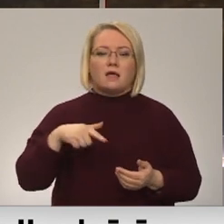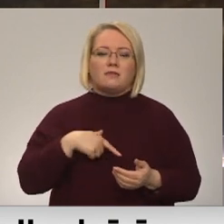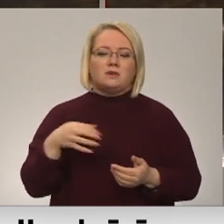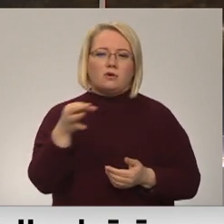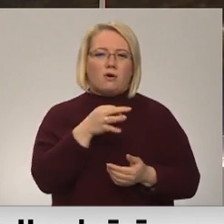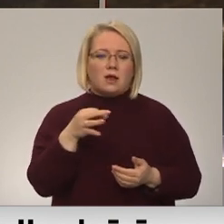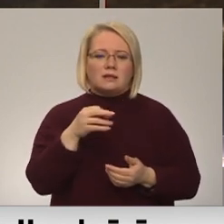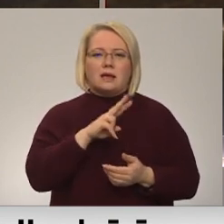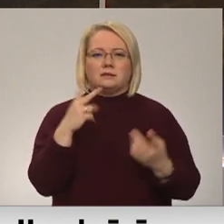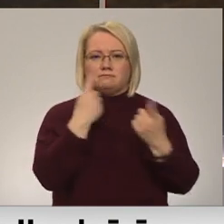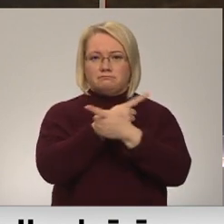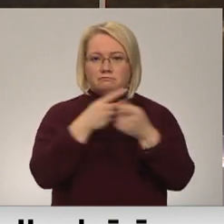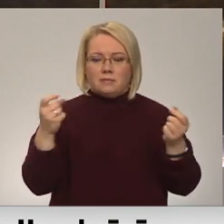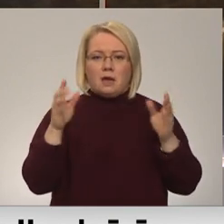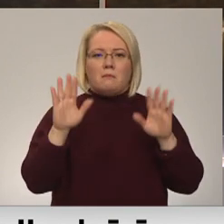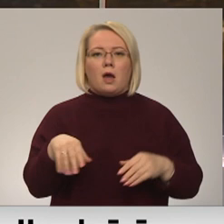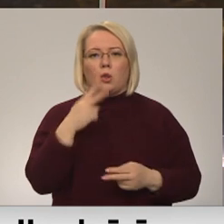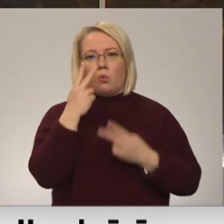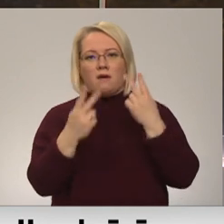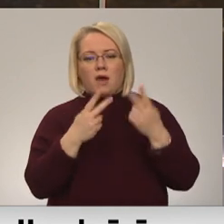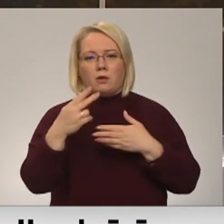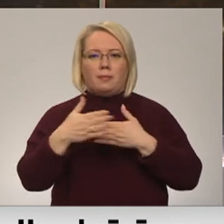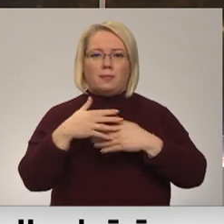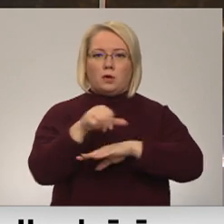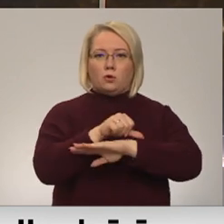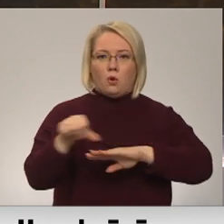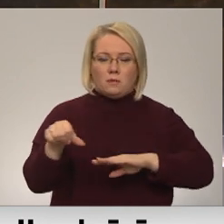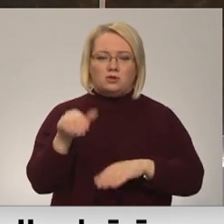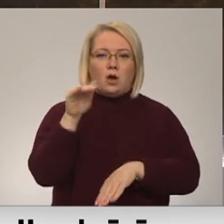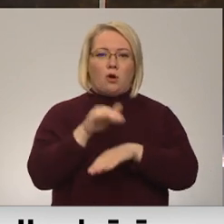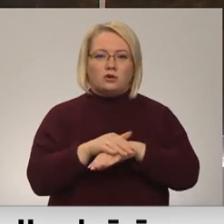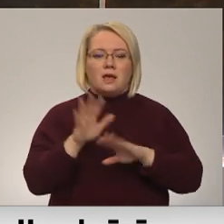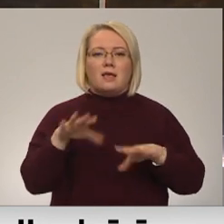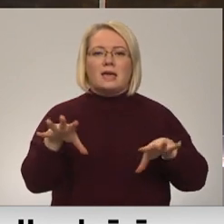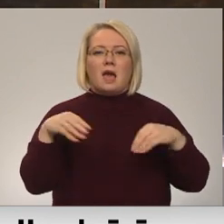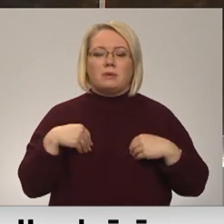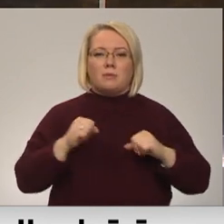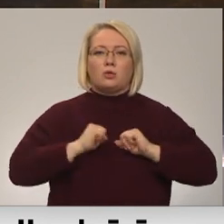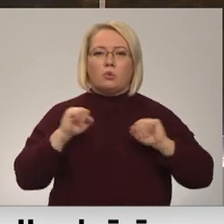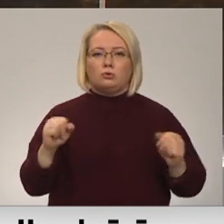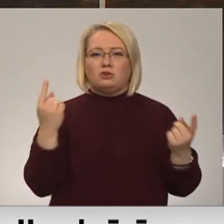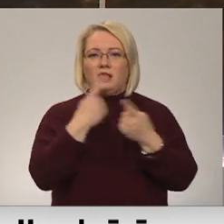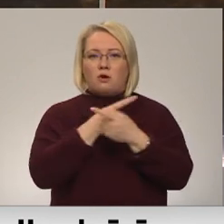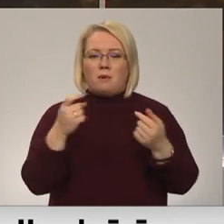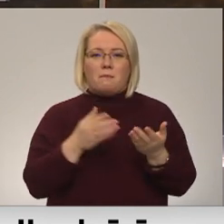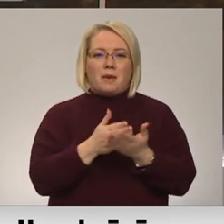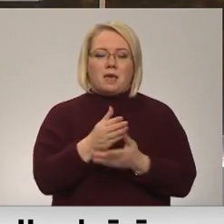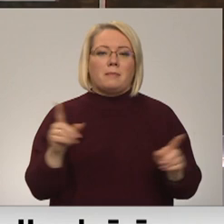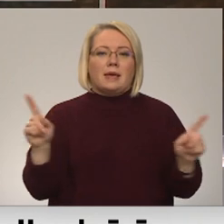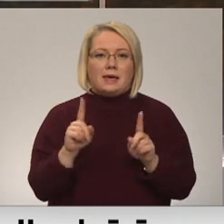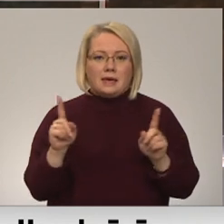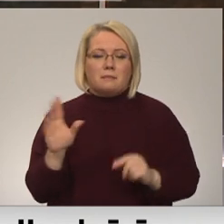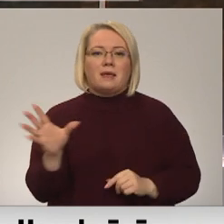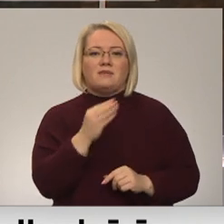organizācija, kas nāk uz klajā ar ziņojumu par novēroto pierobežā. Secināts, lai gan apņemšanās nodrošināti informācijas pieejamību ir ne